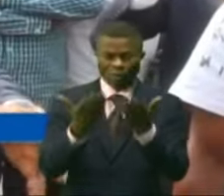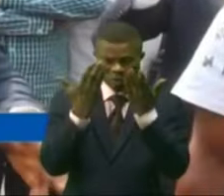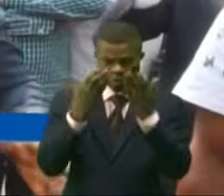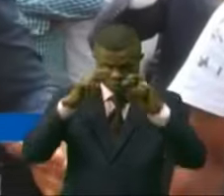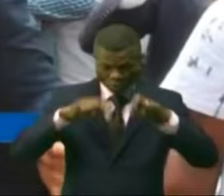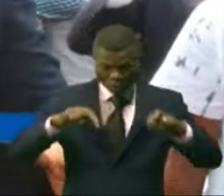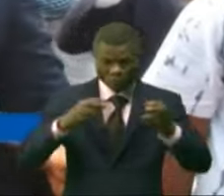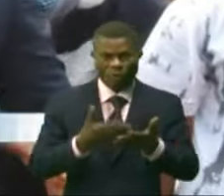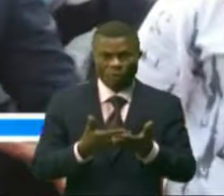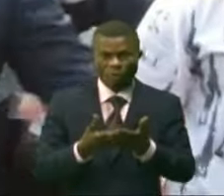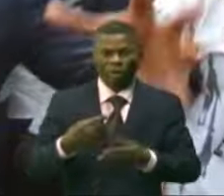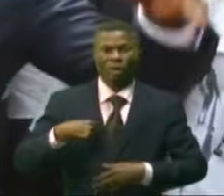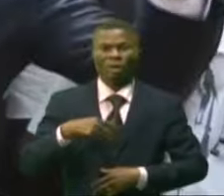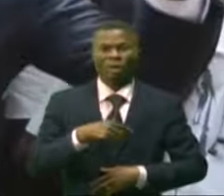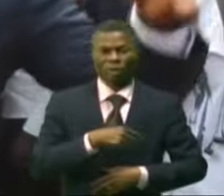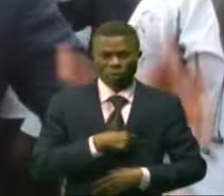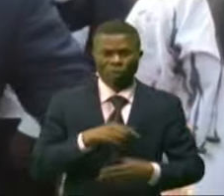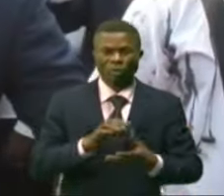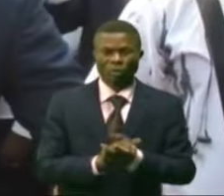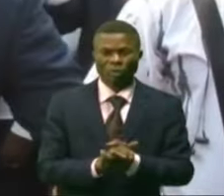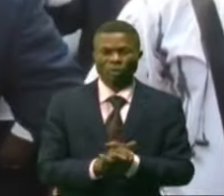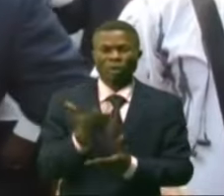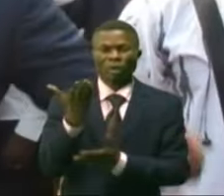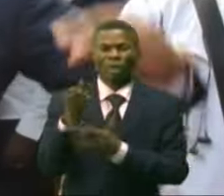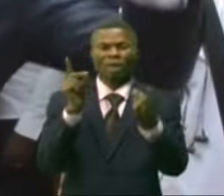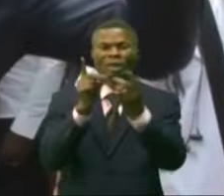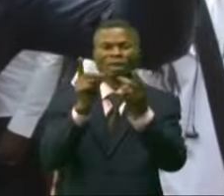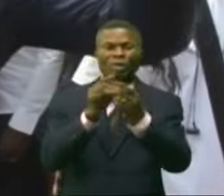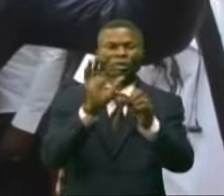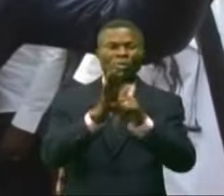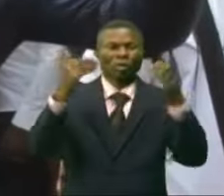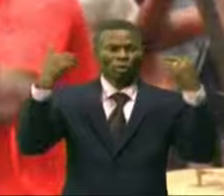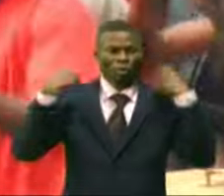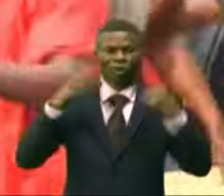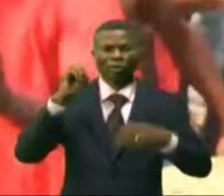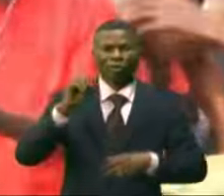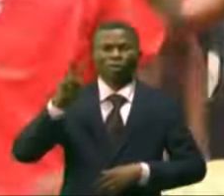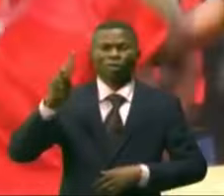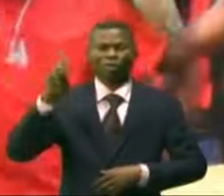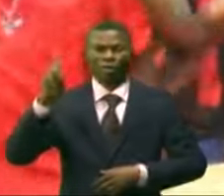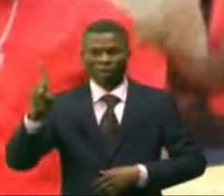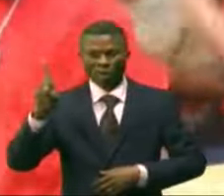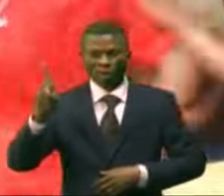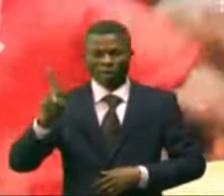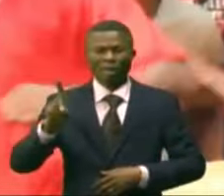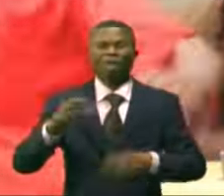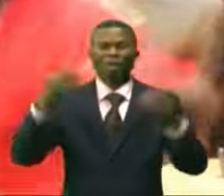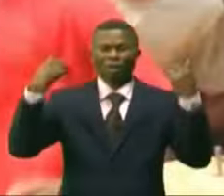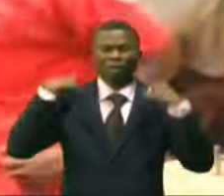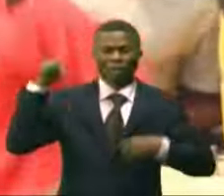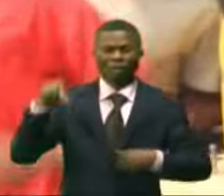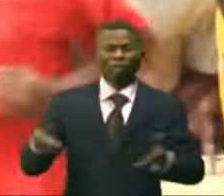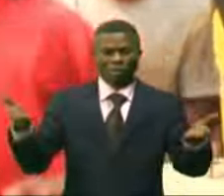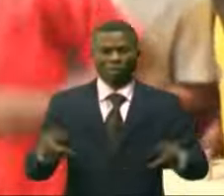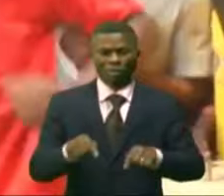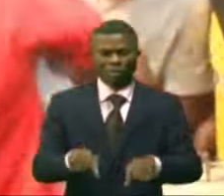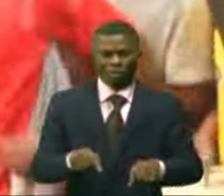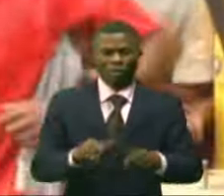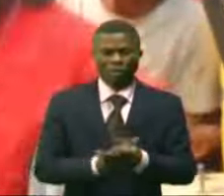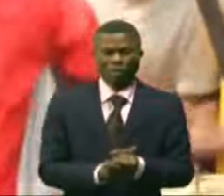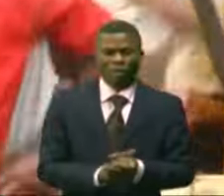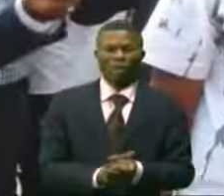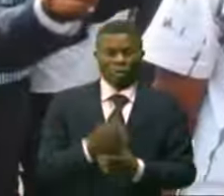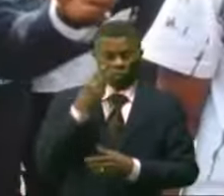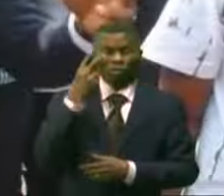Nous avons contacté les autorités de l'OVD et ils viennent de dépêcher ici sur place une équipe